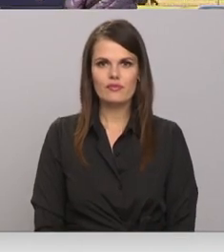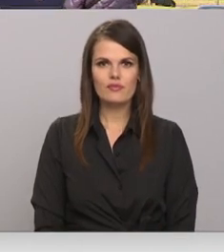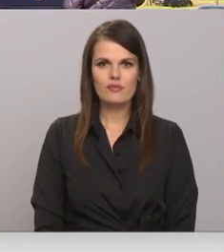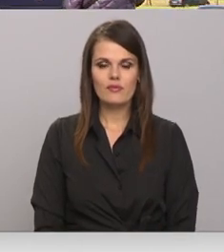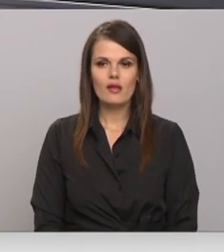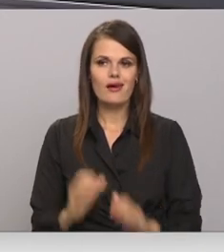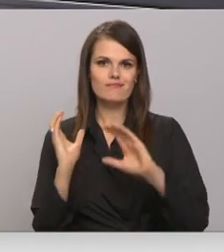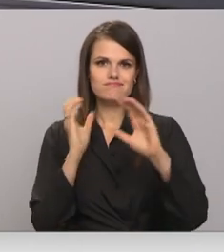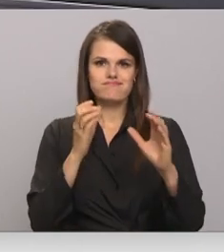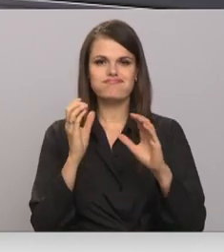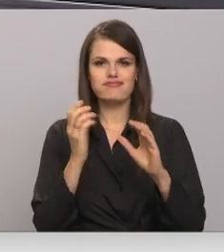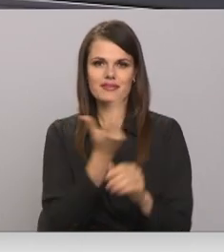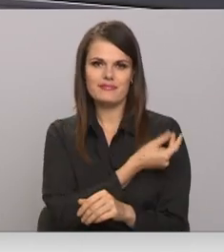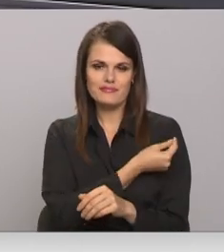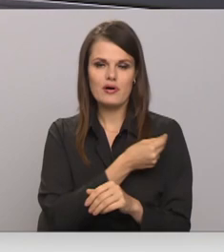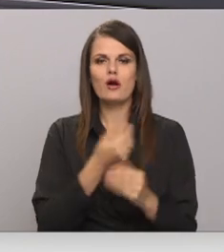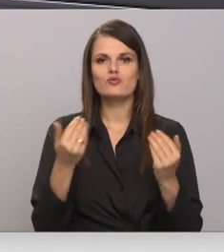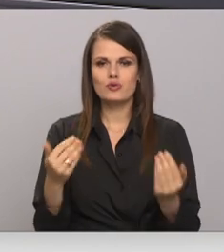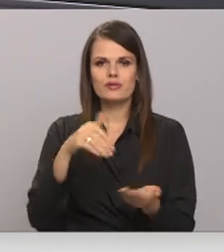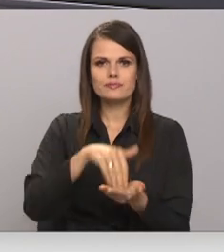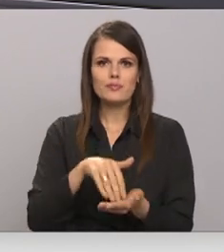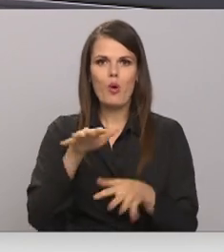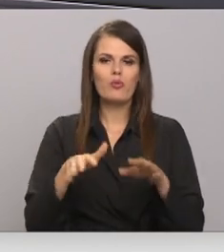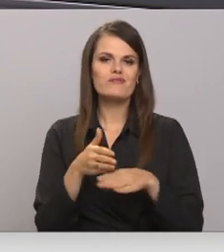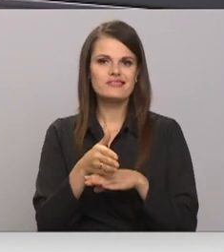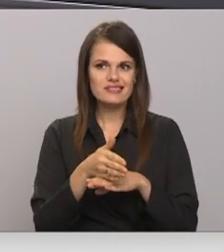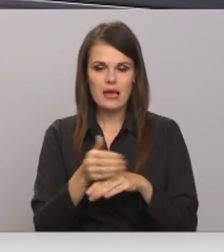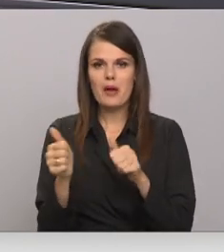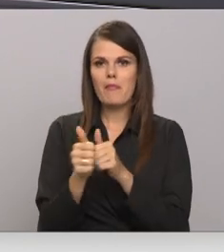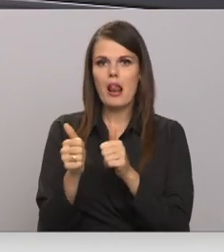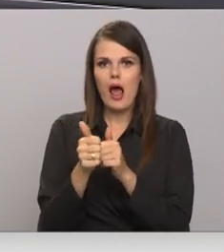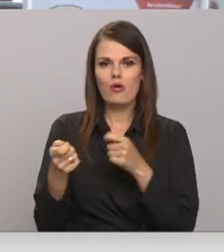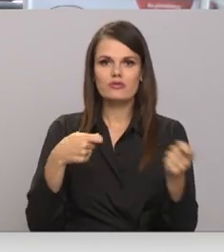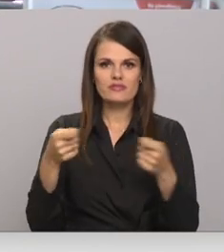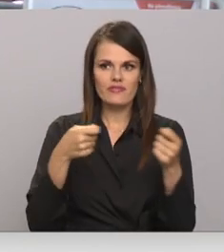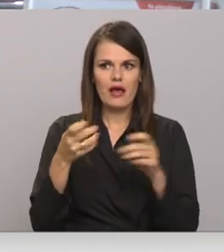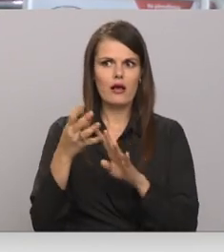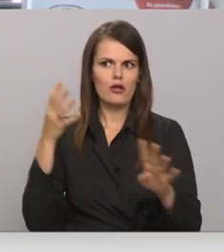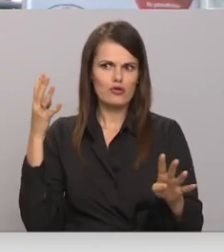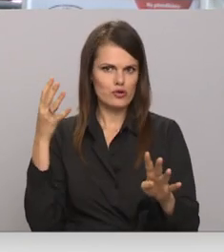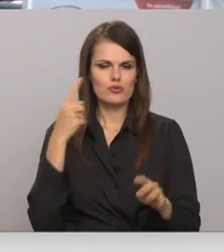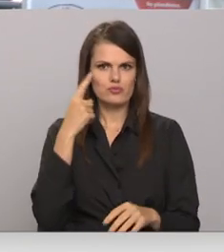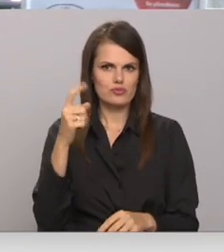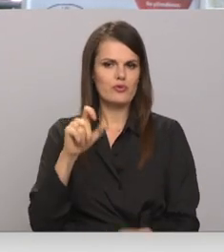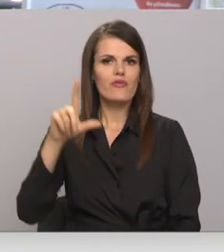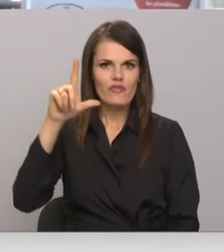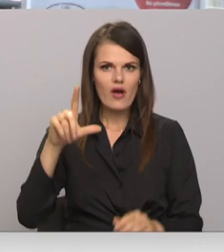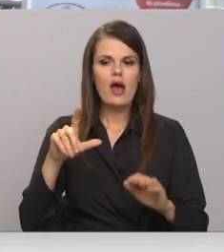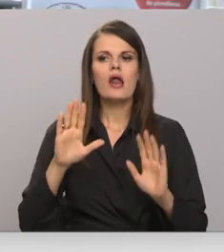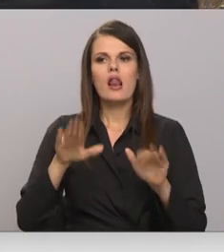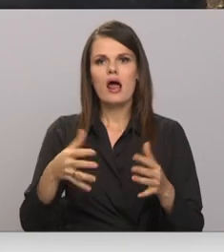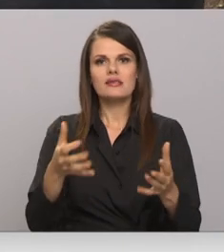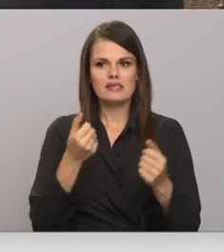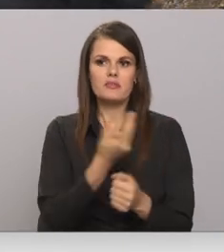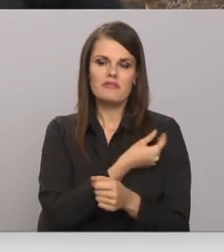Mobilais vakcinācijas busiņš šodien piestājas purciemā, lai arī pie blaku sasošā veikala rinda ir krietni lielāka. Arī, lai saņemtu